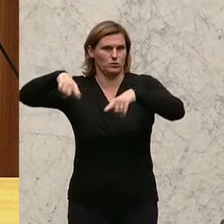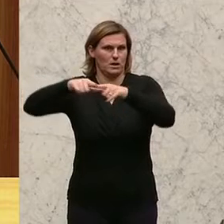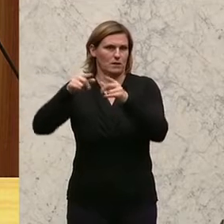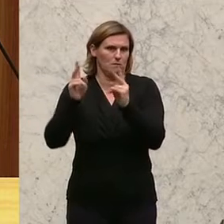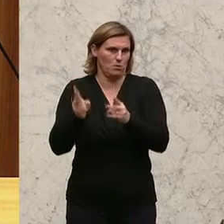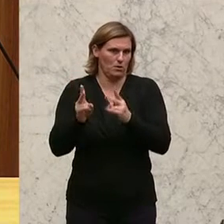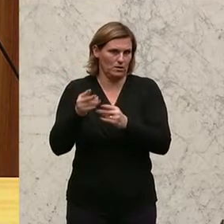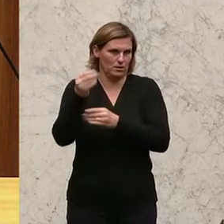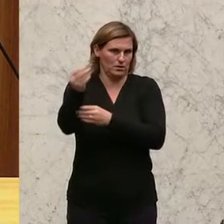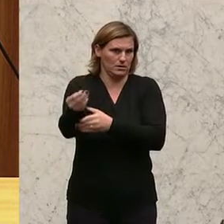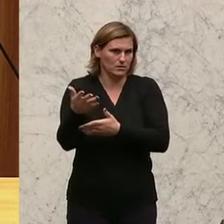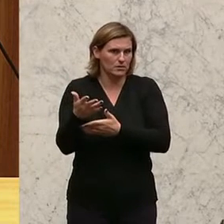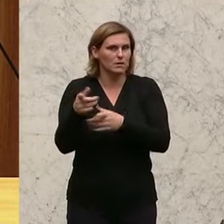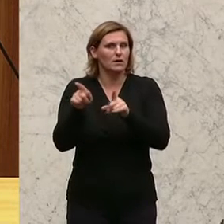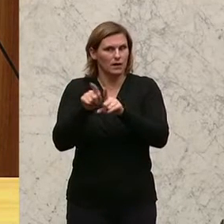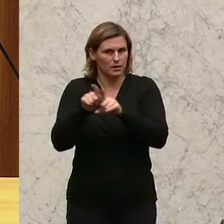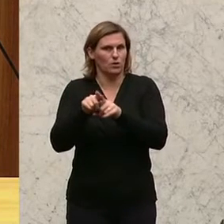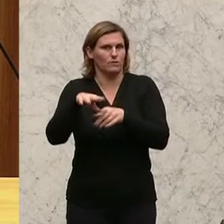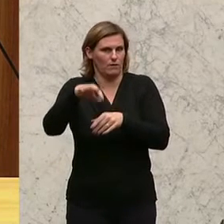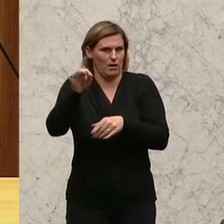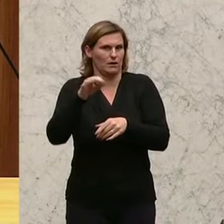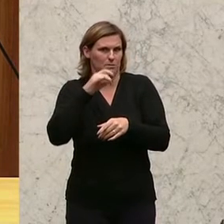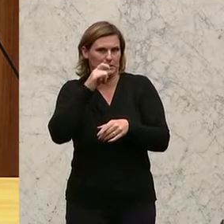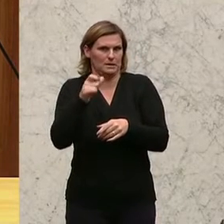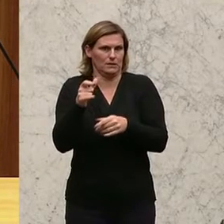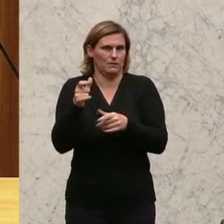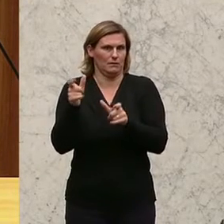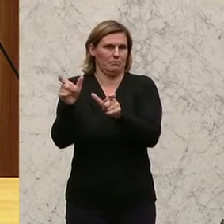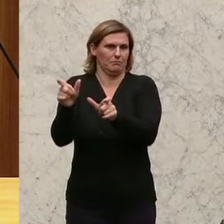Geltung zu halten, damit auch diese von ihrem Wahlrecht nicht ausgeschlossen werden.